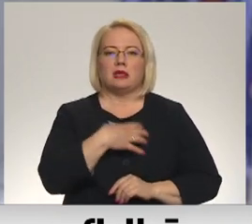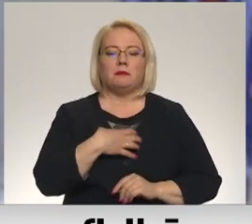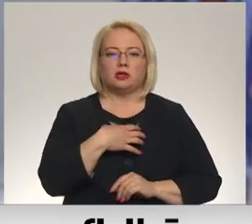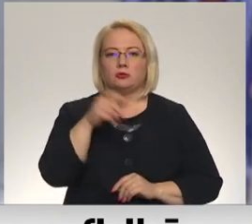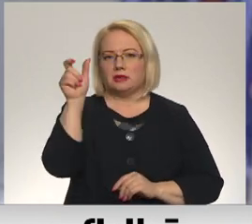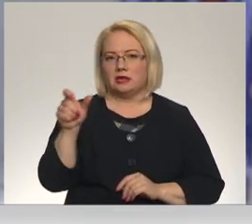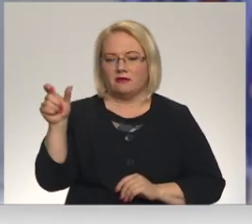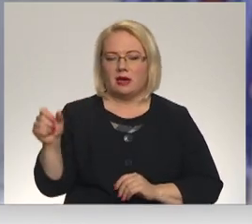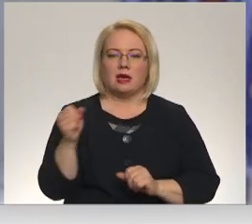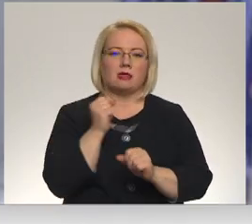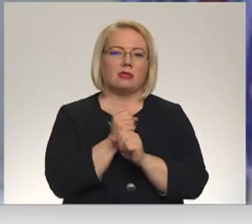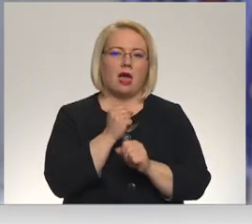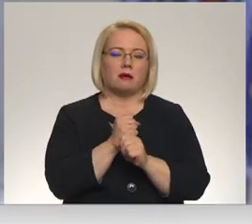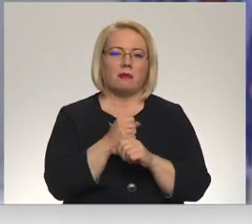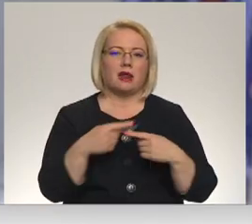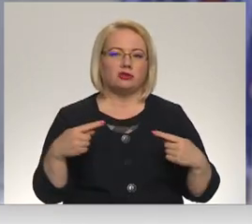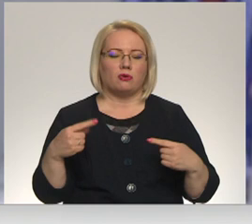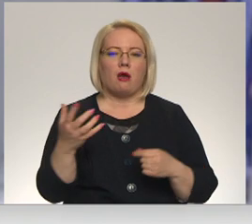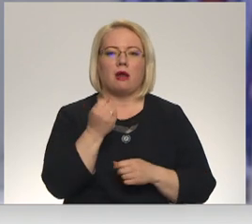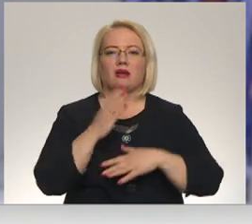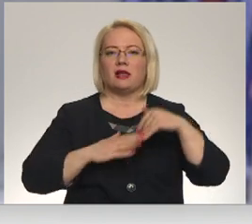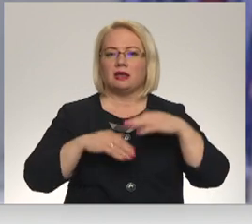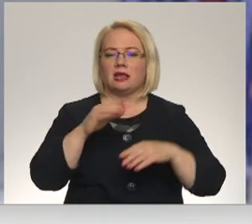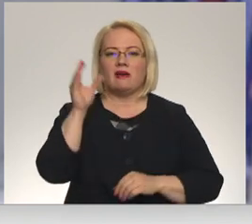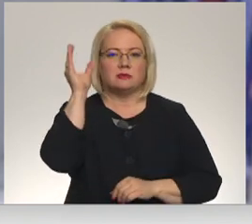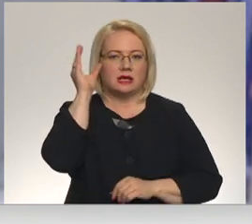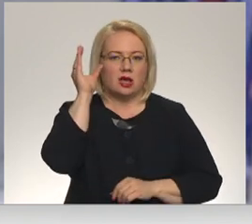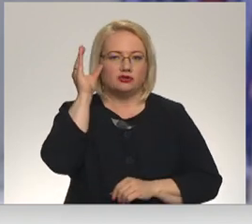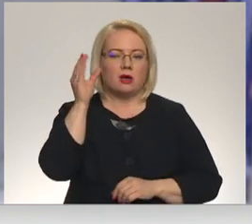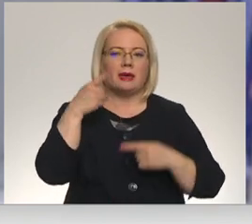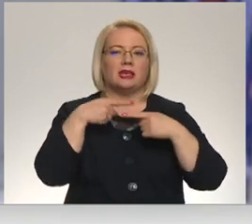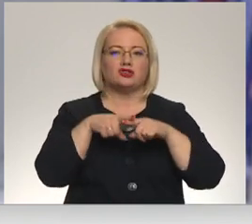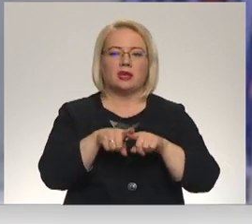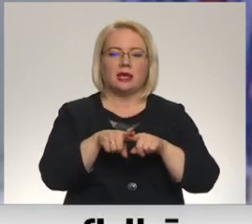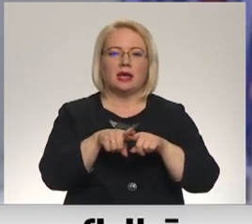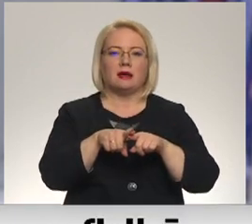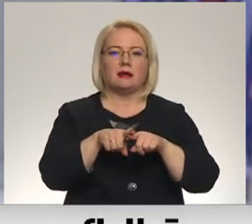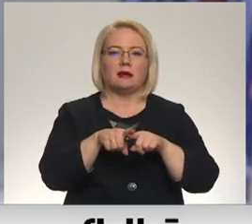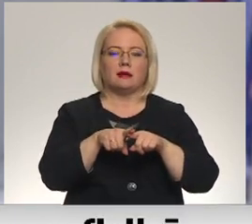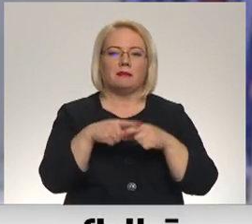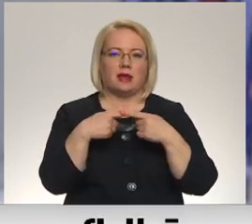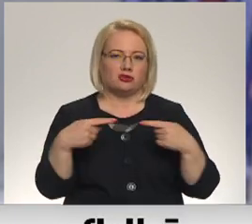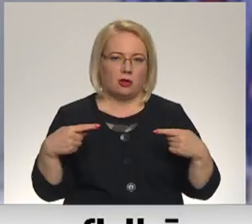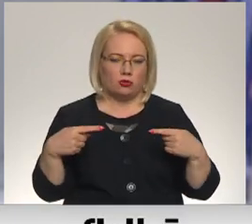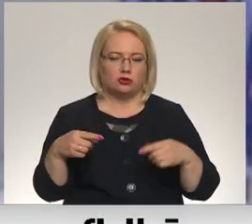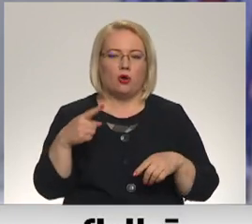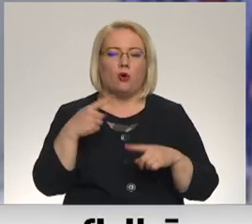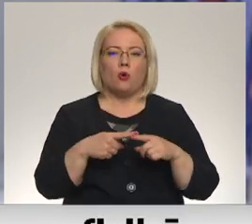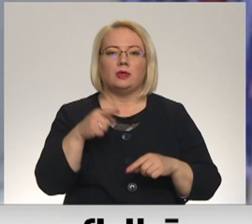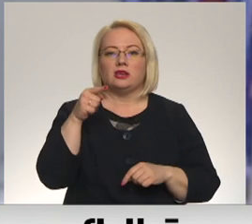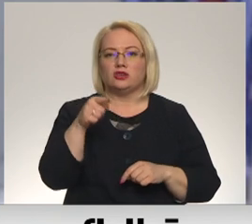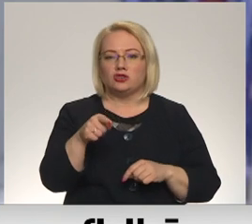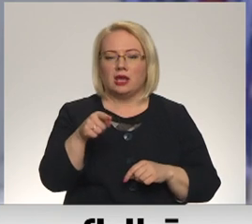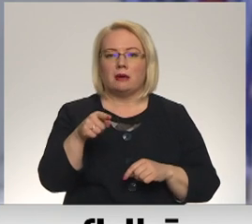darba resursi ar kvalitatīvām zināšanām, inženieru, stēma priekšmetos. Un šīm